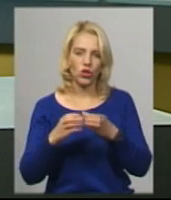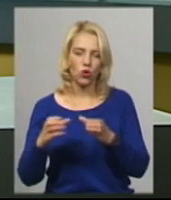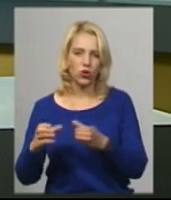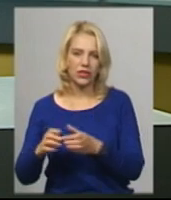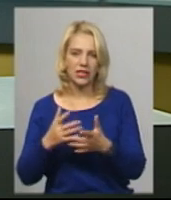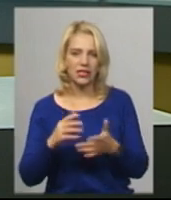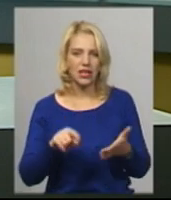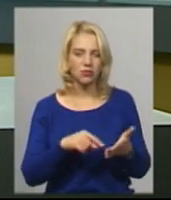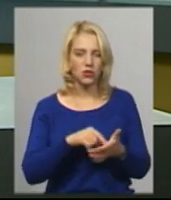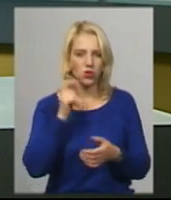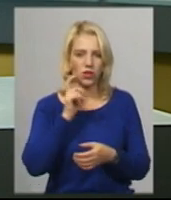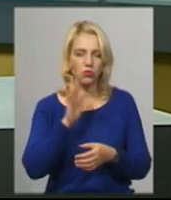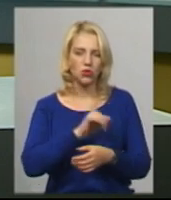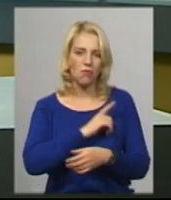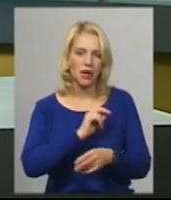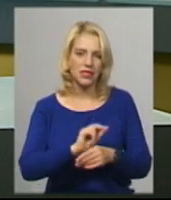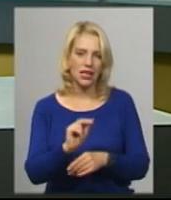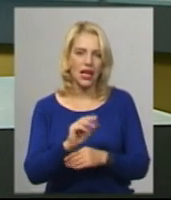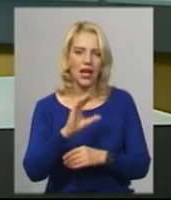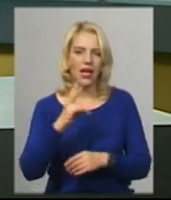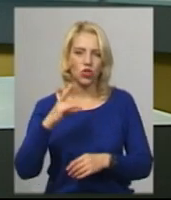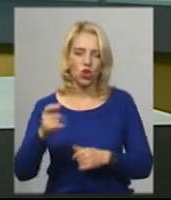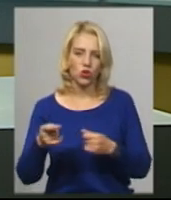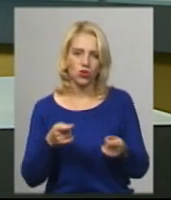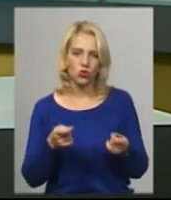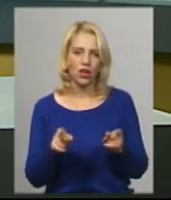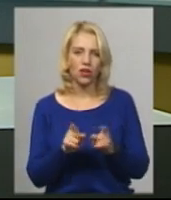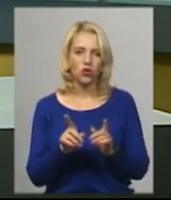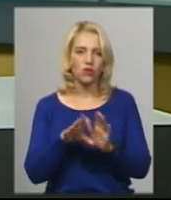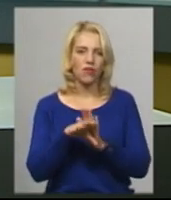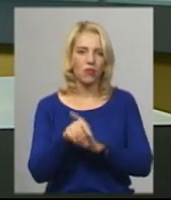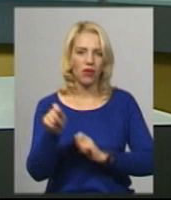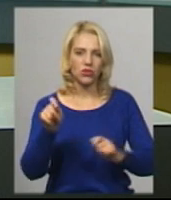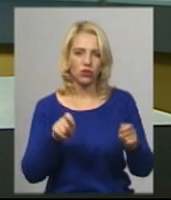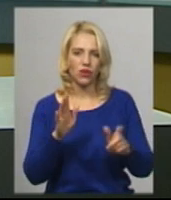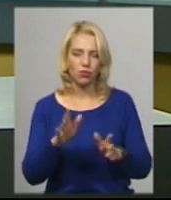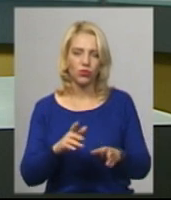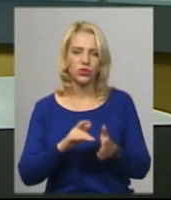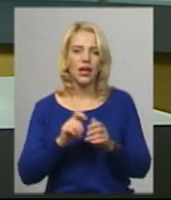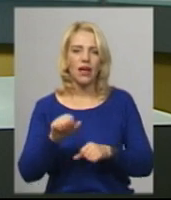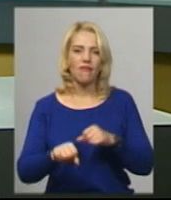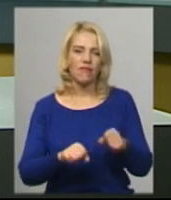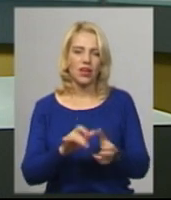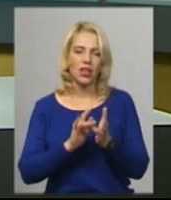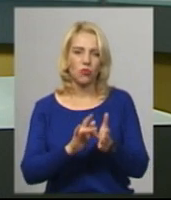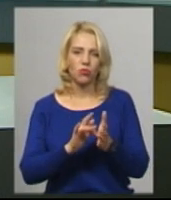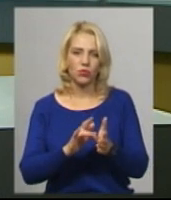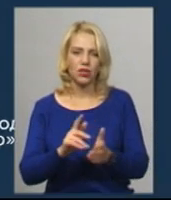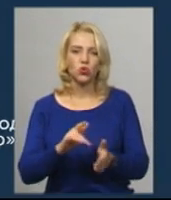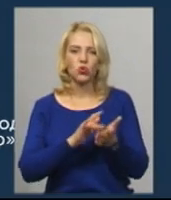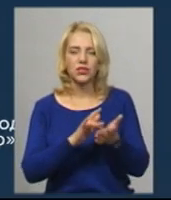України. Відбудуться майстер-класи, етно-дискотека. Також в рамках фестивалю відбудеться велопробіг туристичними місцями Славути.